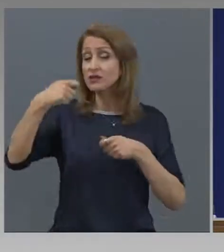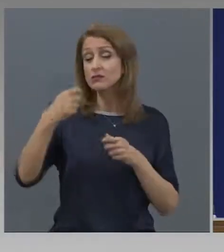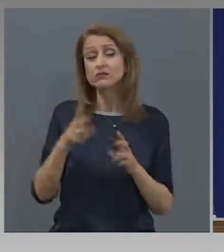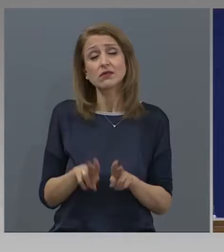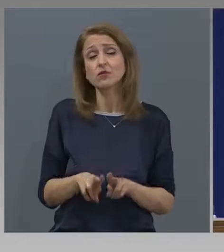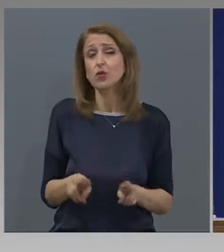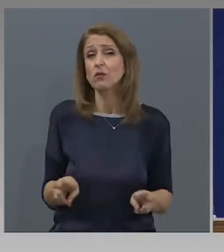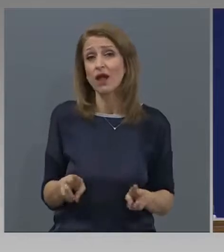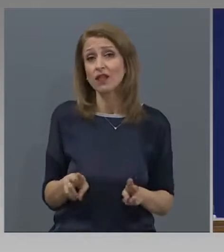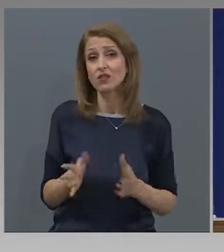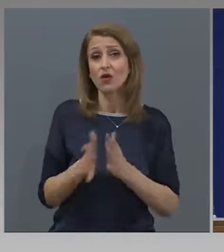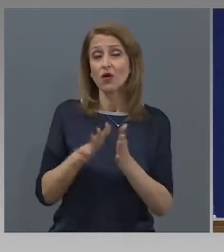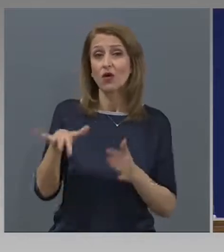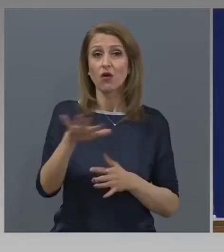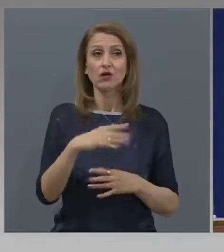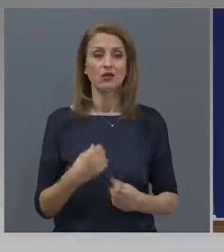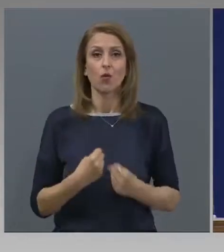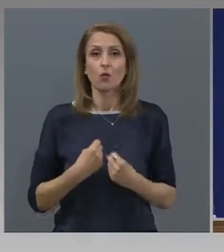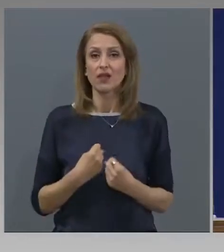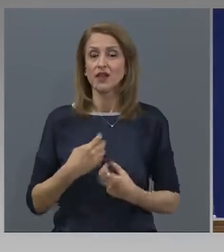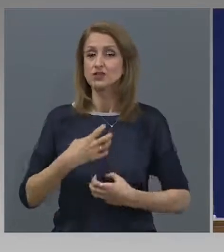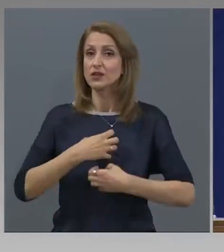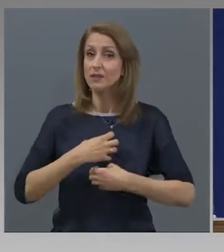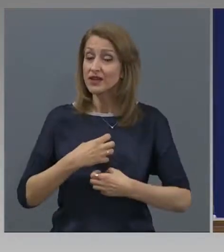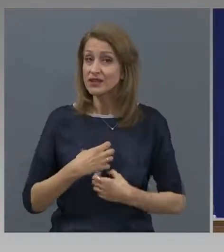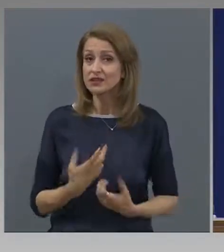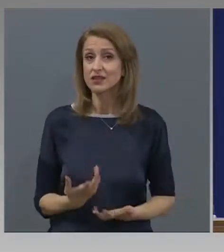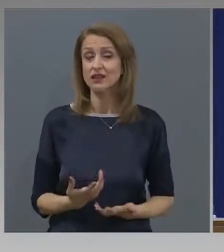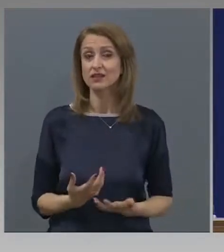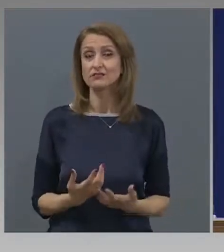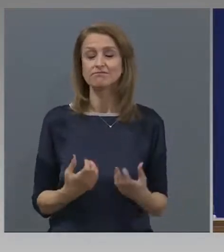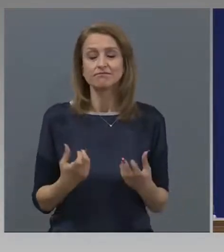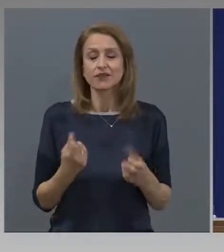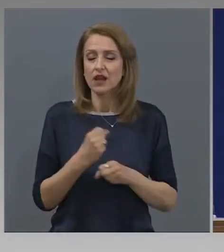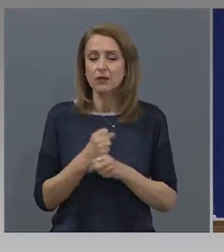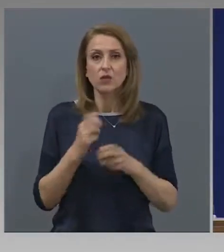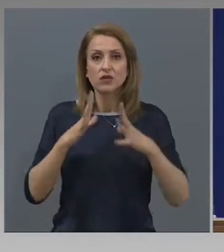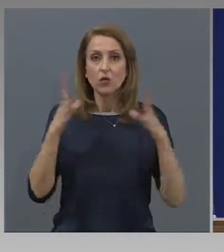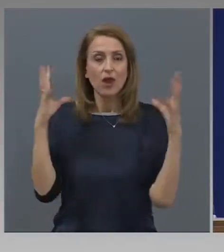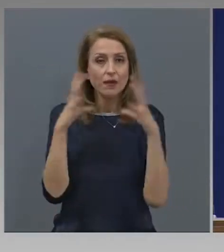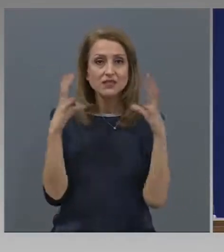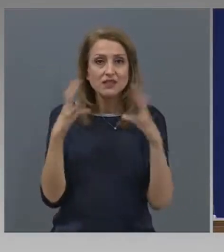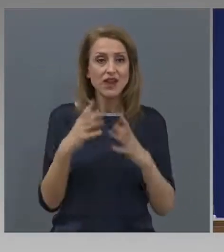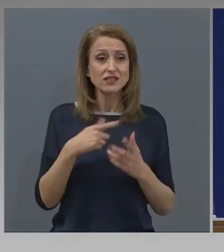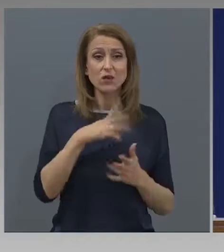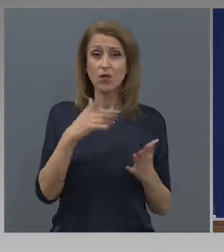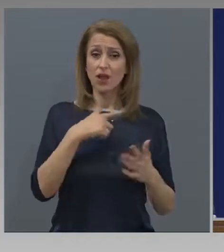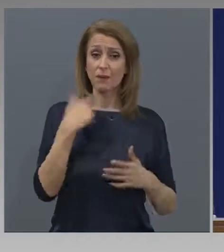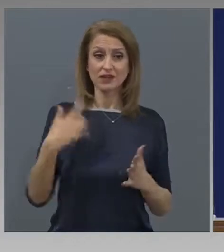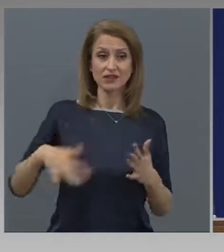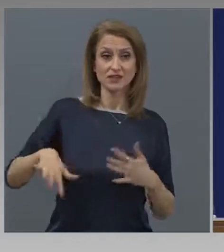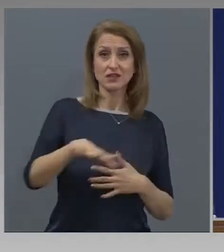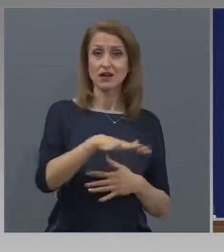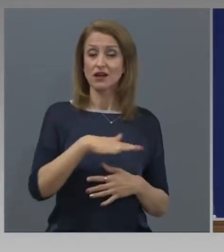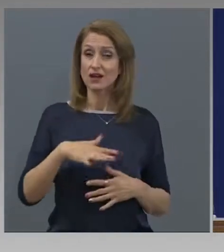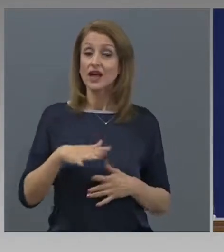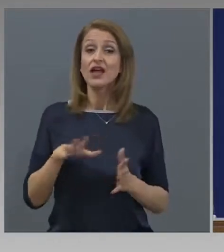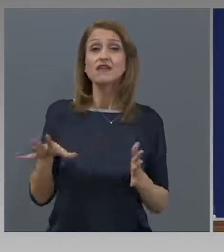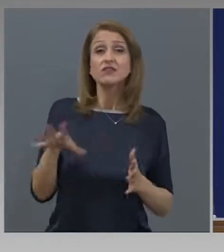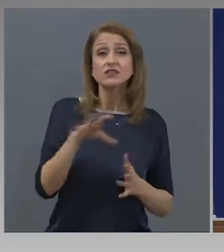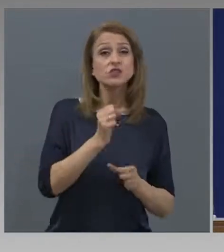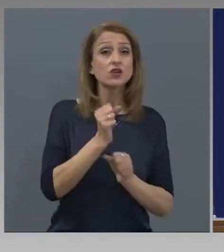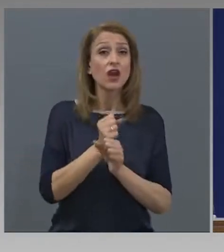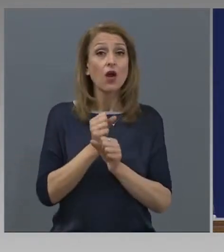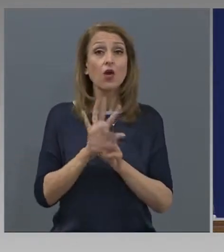хората да са притеснени и оплашени, да работят, пак казвам, в голям стрес и при рискови условия. Всички тези хора, които работят на